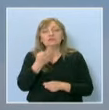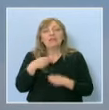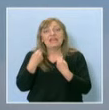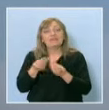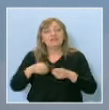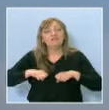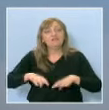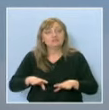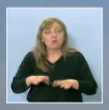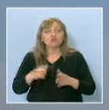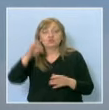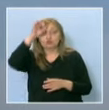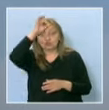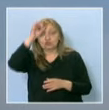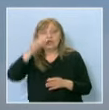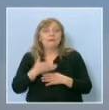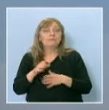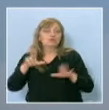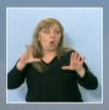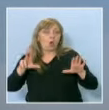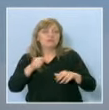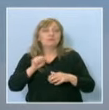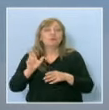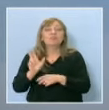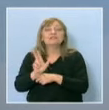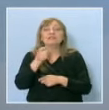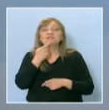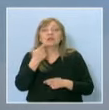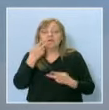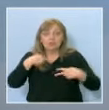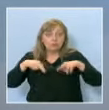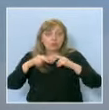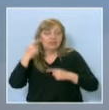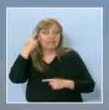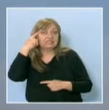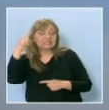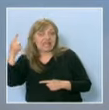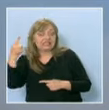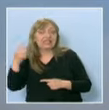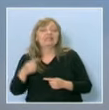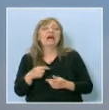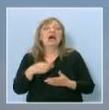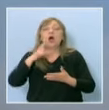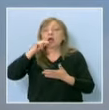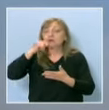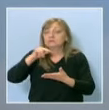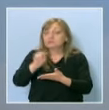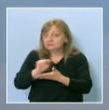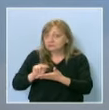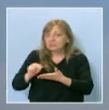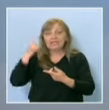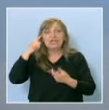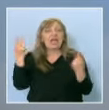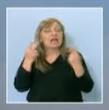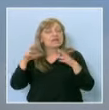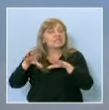талантливите ученици между 8 и 18 години да проверят знанията си по граматика, лексика и разбирането на